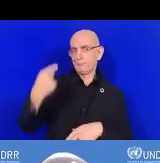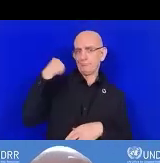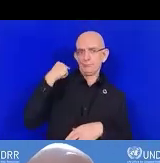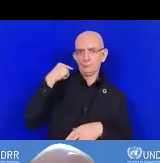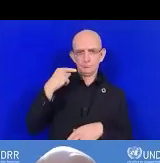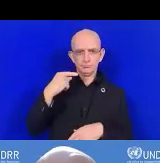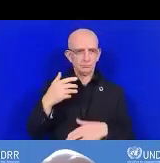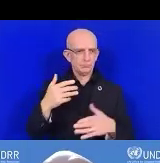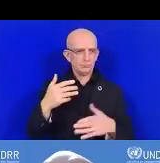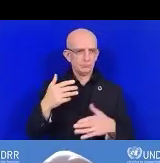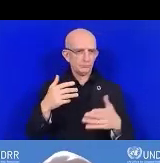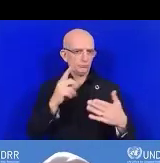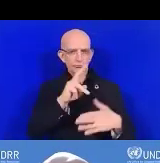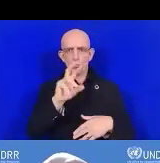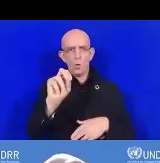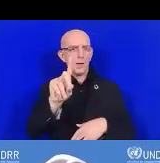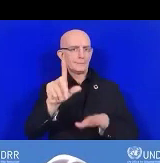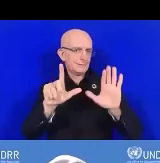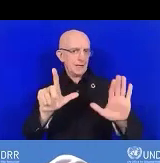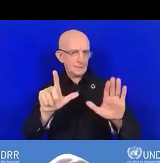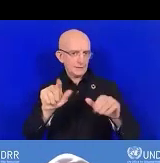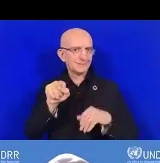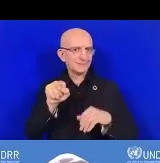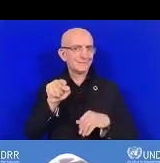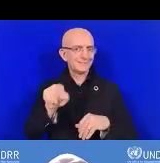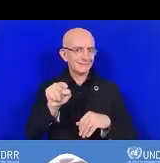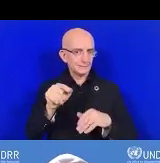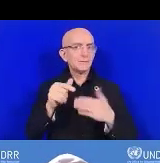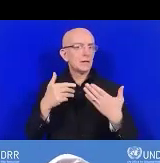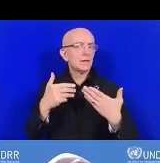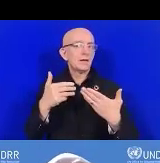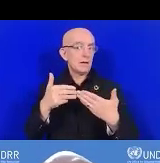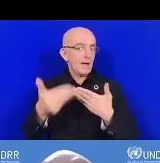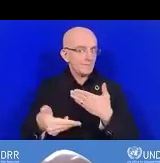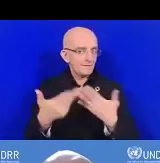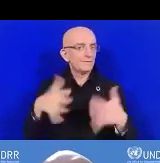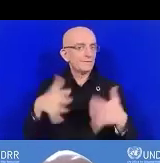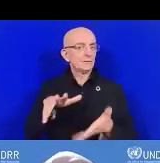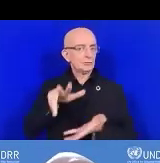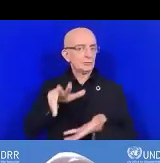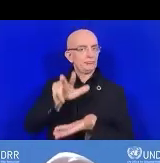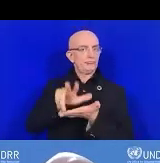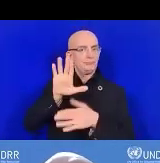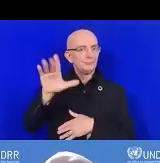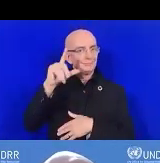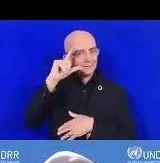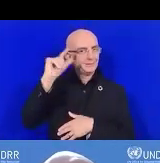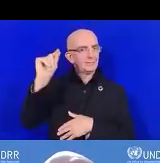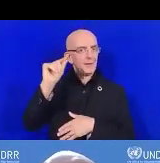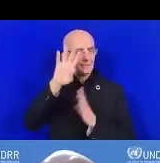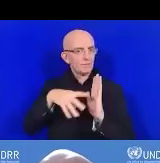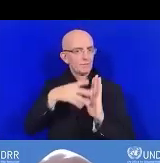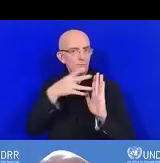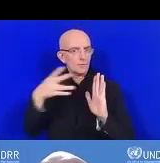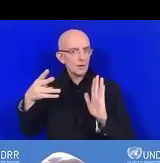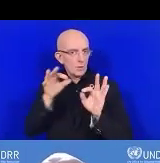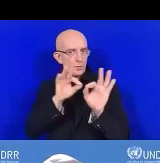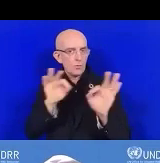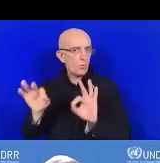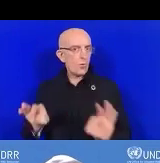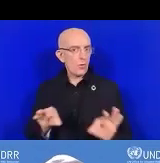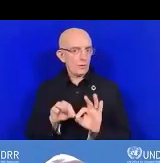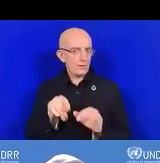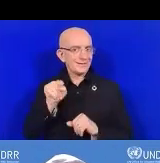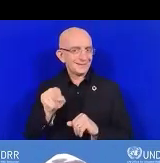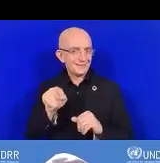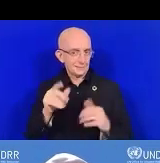Nous avons adopté cela à la suite de l'adoption du cadre de Sendai et c'est en accord avec le cadre de